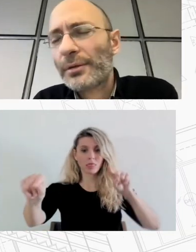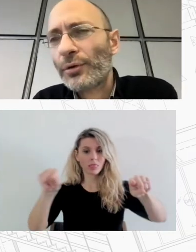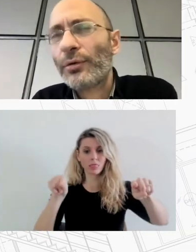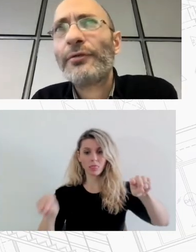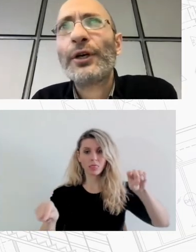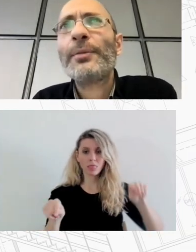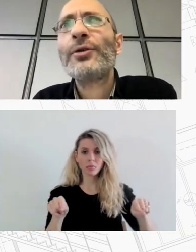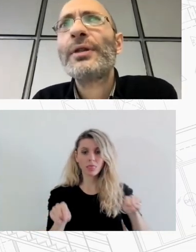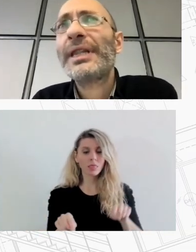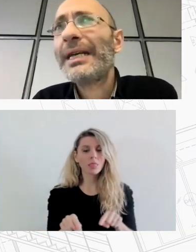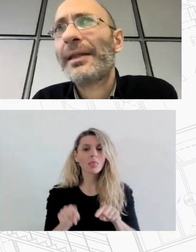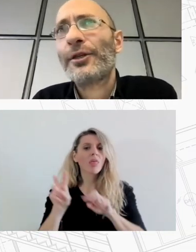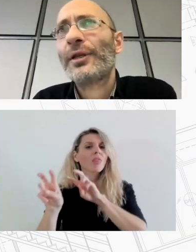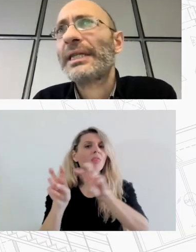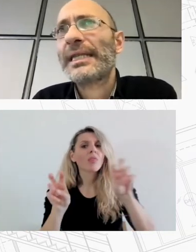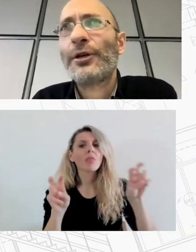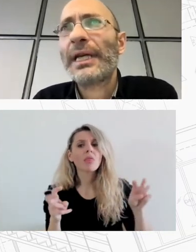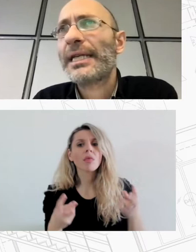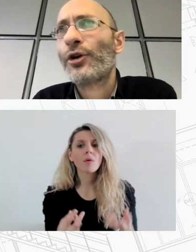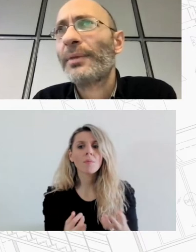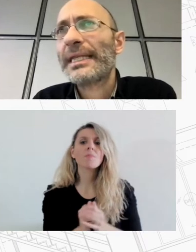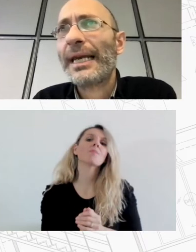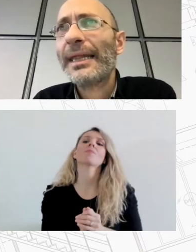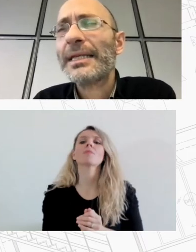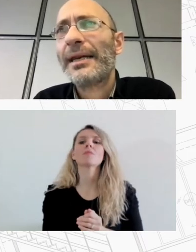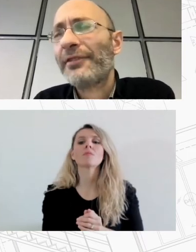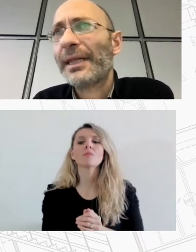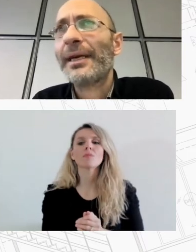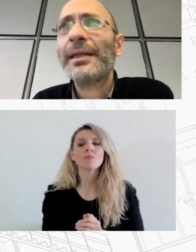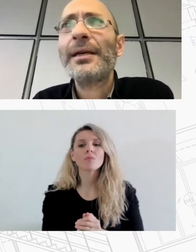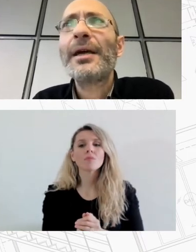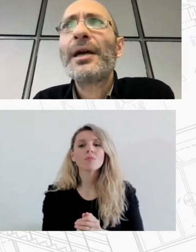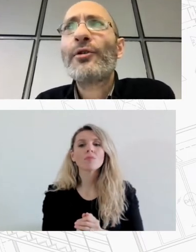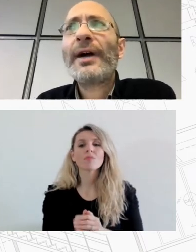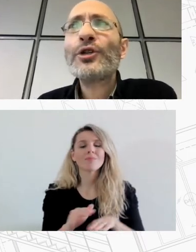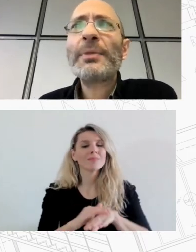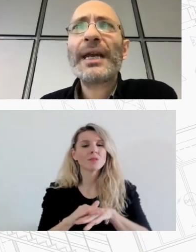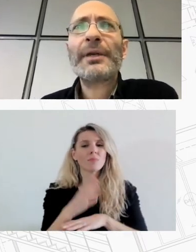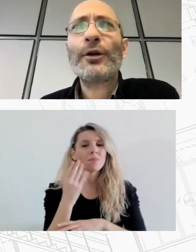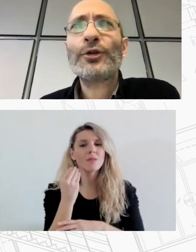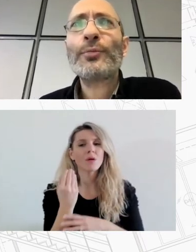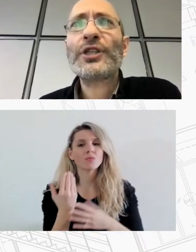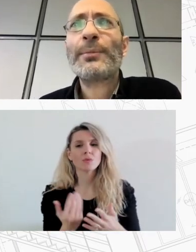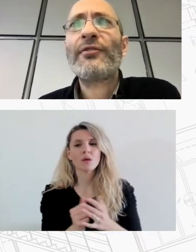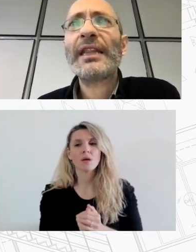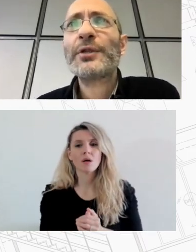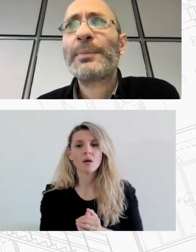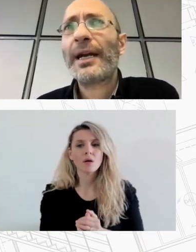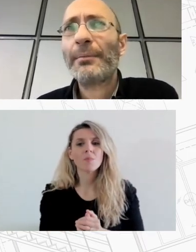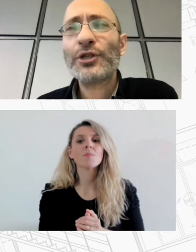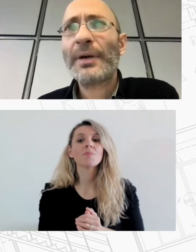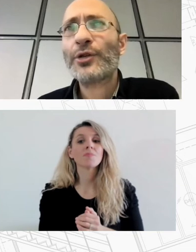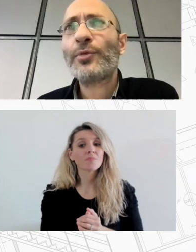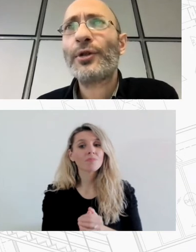αυτό το φαινόμενο δεν είναι ιδιαίτερο τα της Θεσσαλονίκης ή ακόμα και της Ελλάδας αναφέρθηκε ήδη προφανώς επιδρά ποικιλοτρόπο στην υποβάθμιση